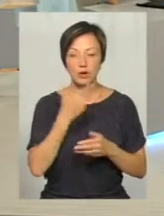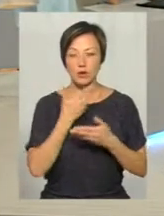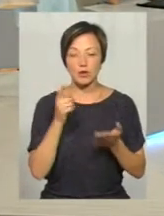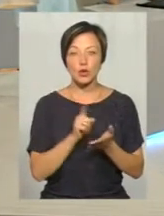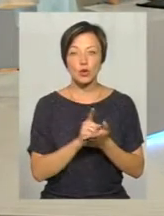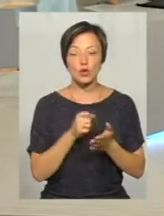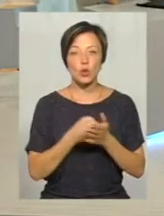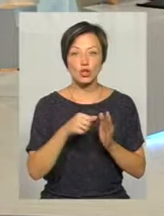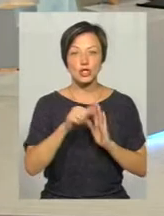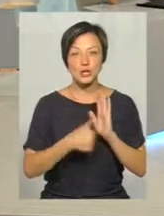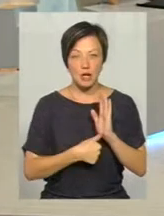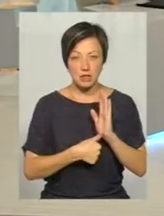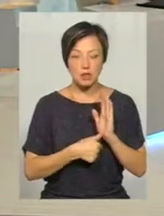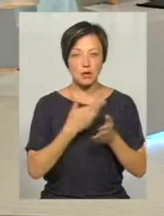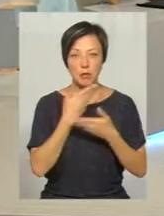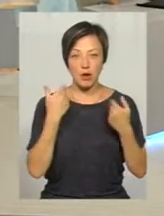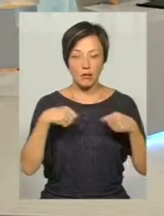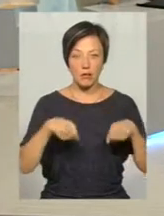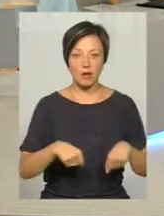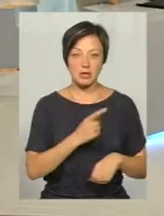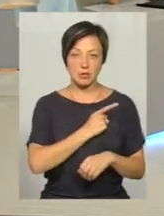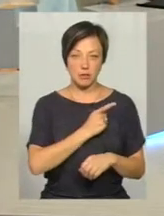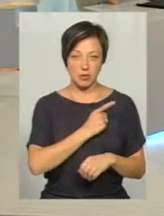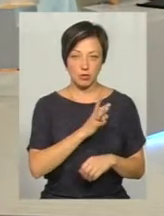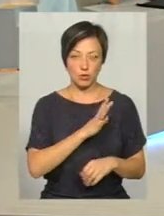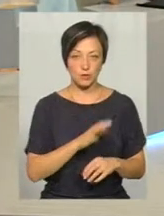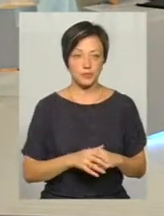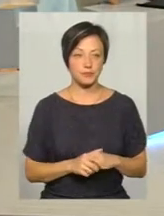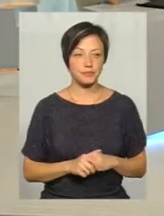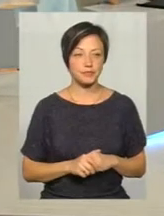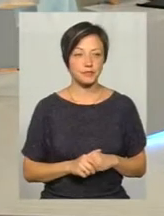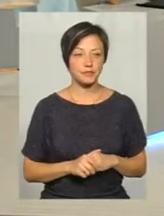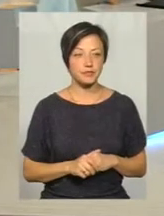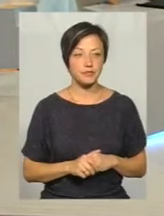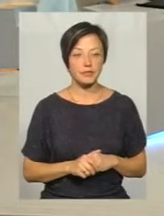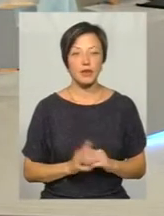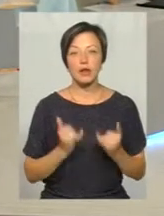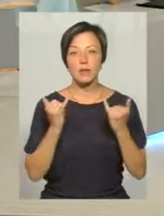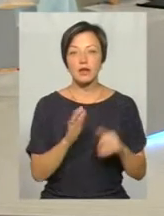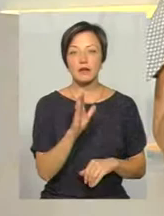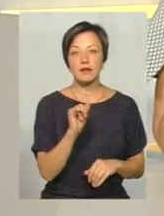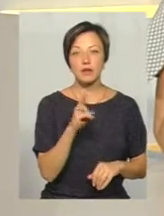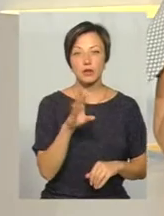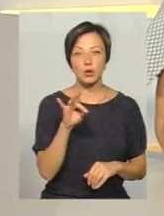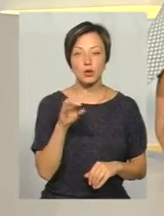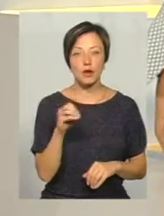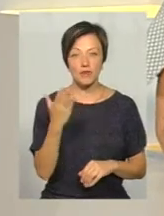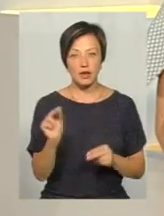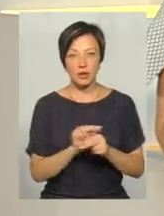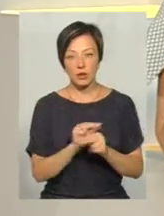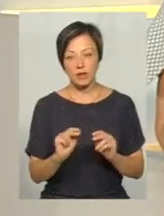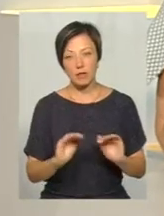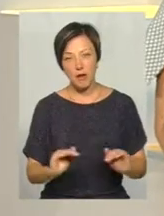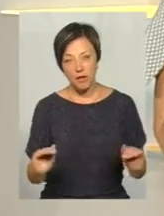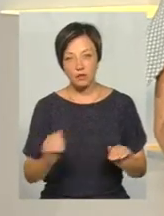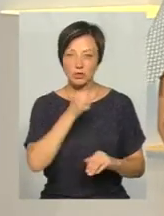бути самі. Пане Вікторе, а Ви частіше лікуєте зовсім малих